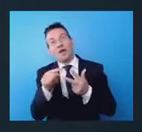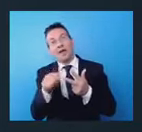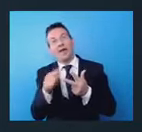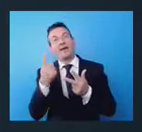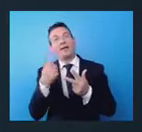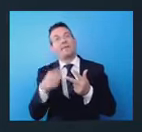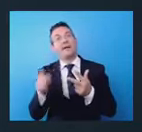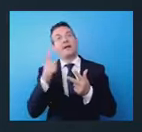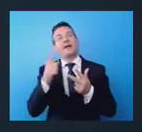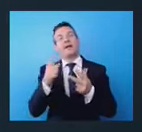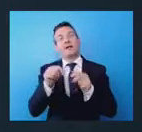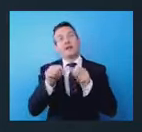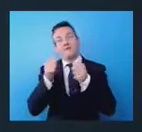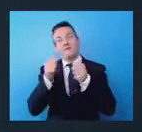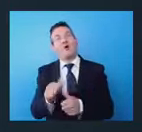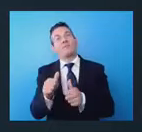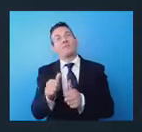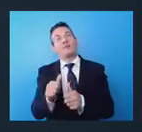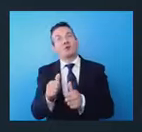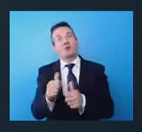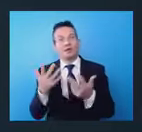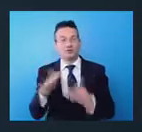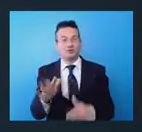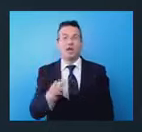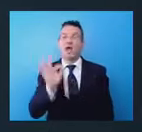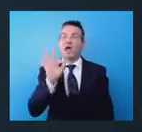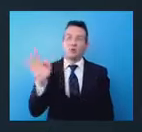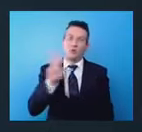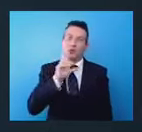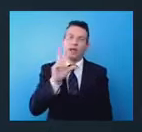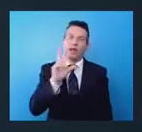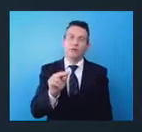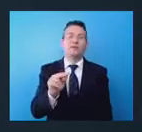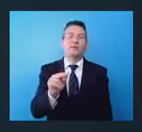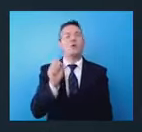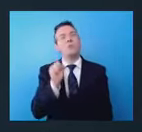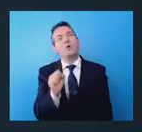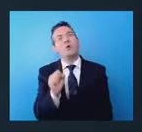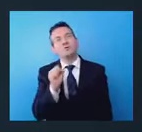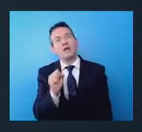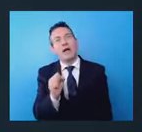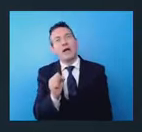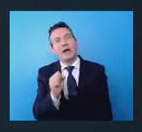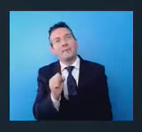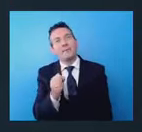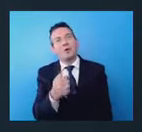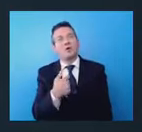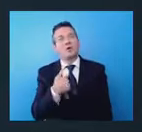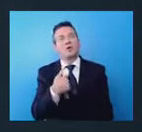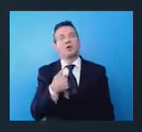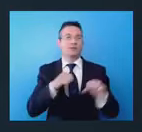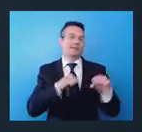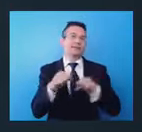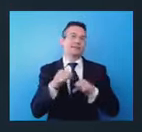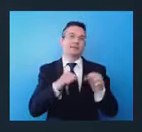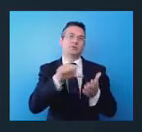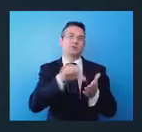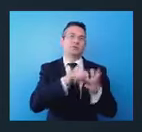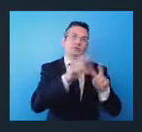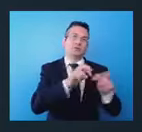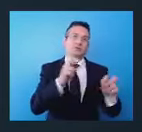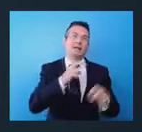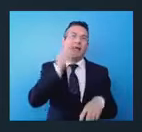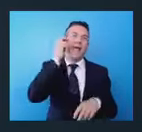formazione dove, come è stato citato da alcuni, potremmo, io dirico un centro di ricerca che si chiama Green Sapiens,